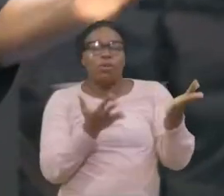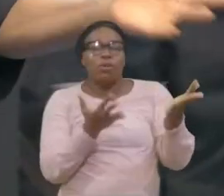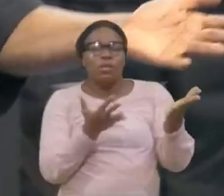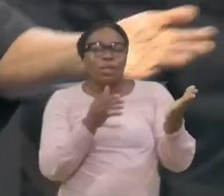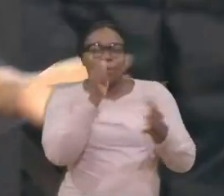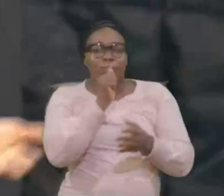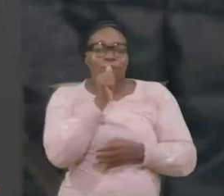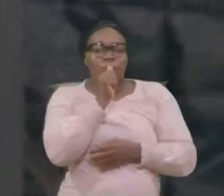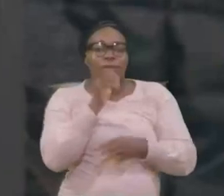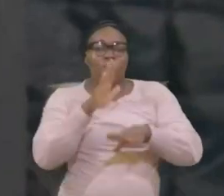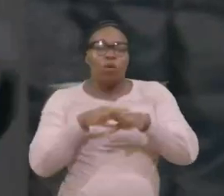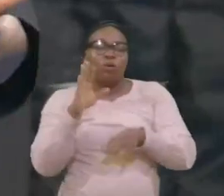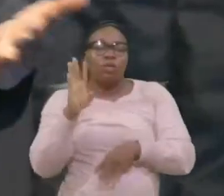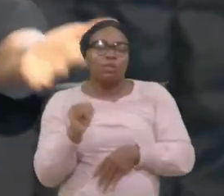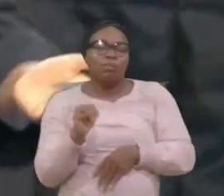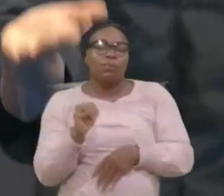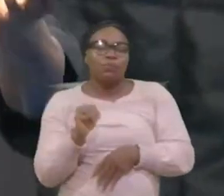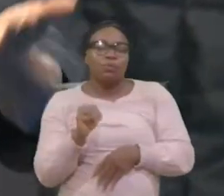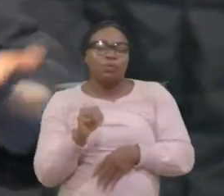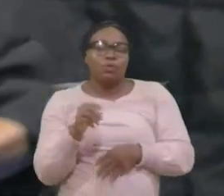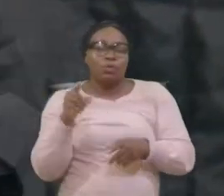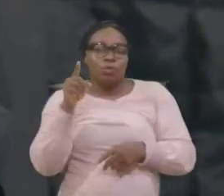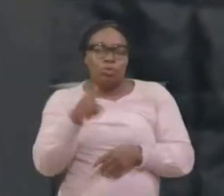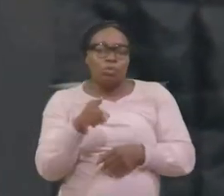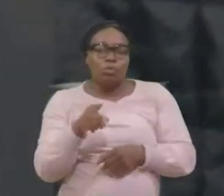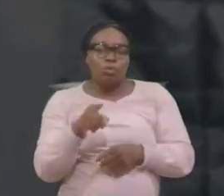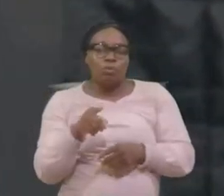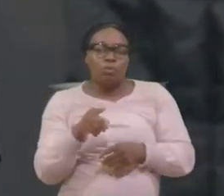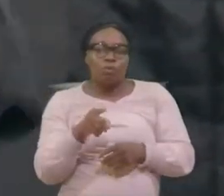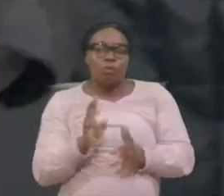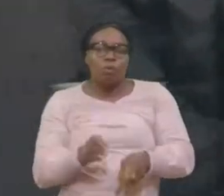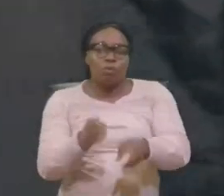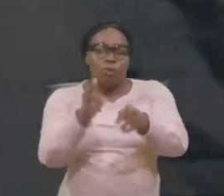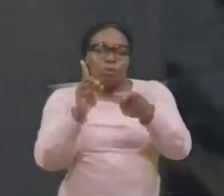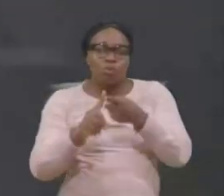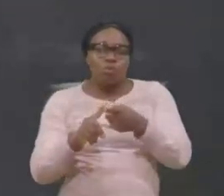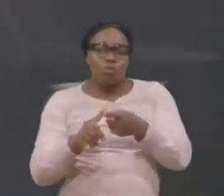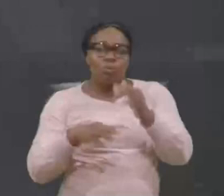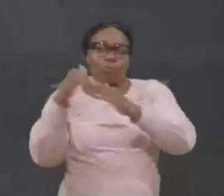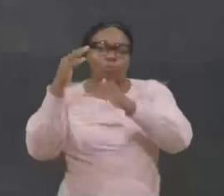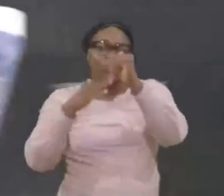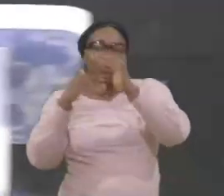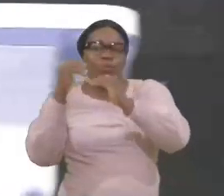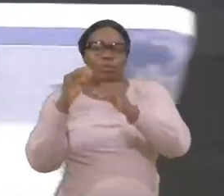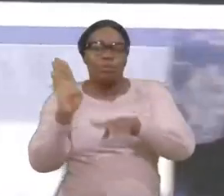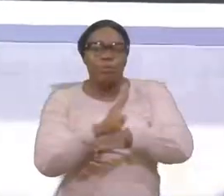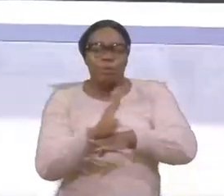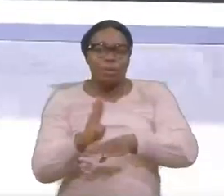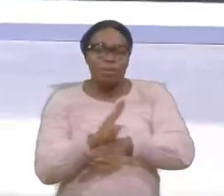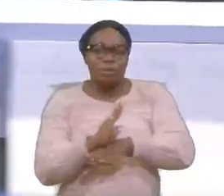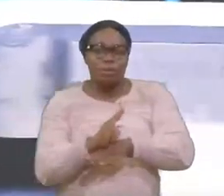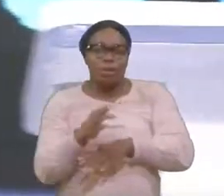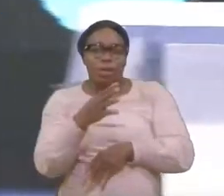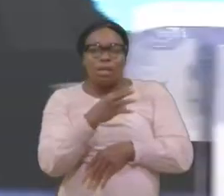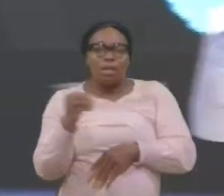patiemment, l'empressement. Ils sont pressés de faire des affaires. Et